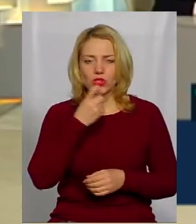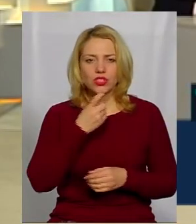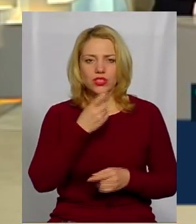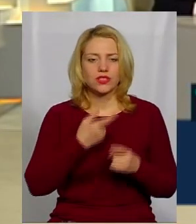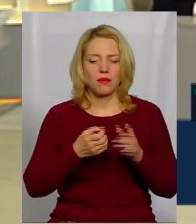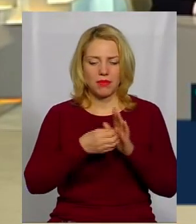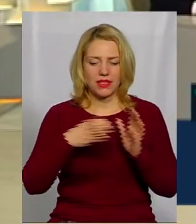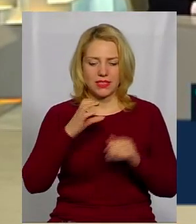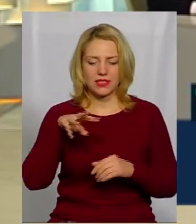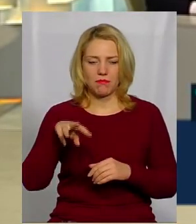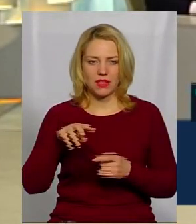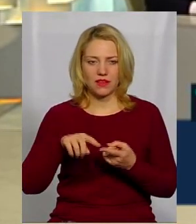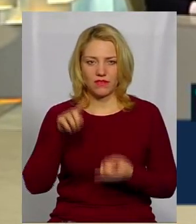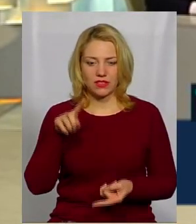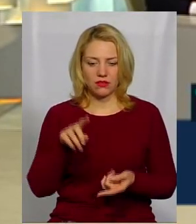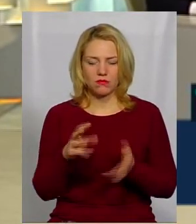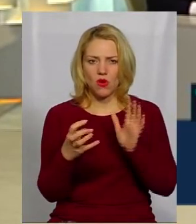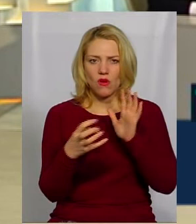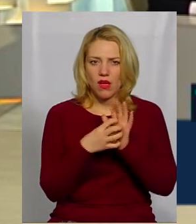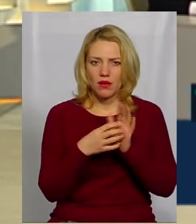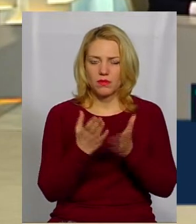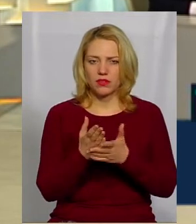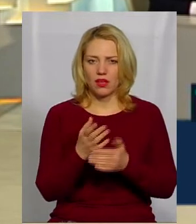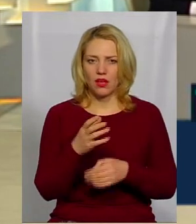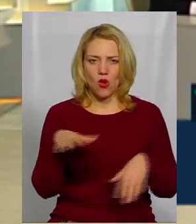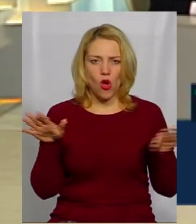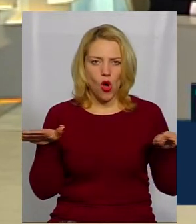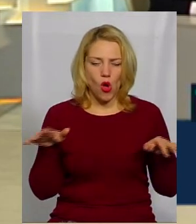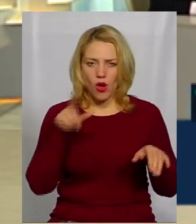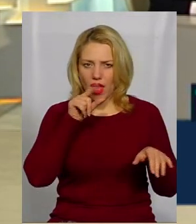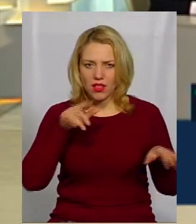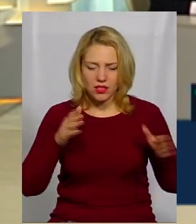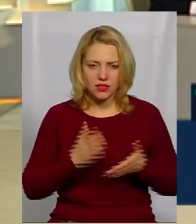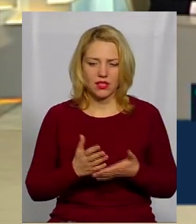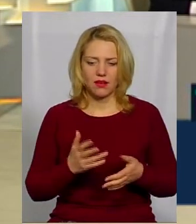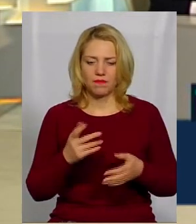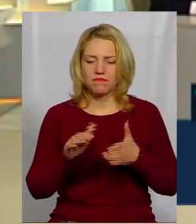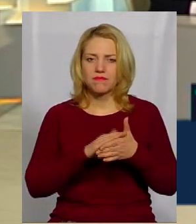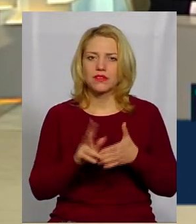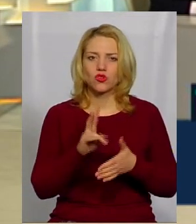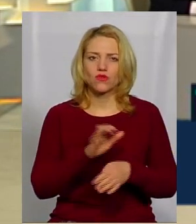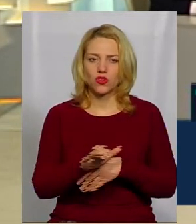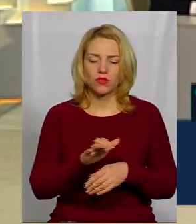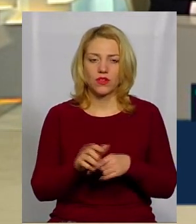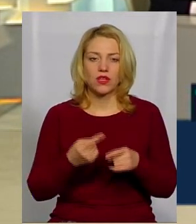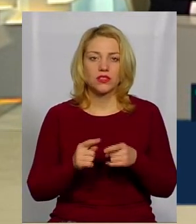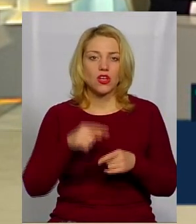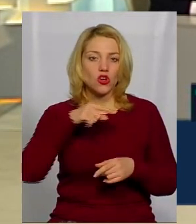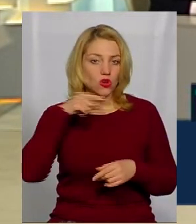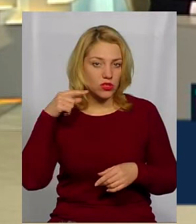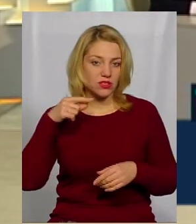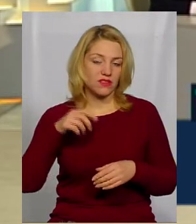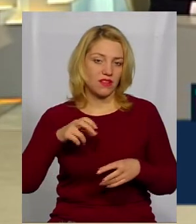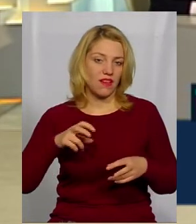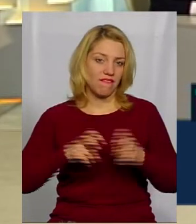має на собі герб, орел, там є прізвище, хто її виготовляв. Це російська фірма, яка